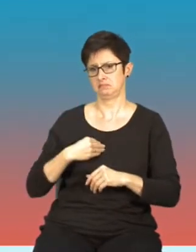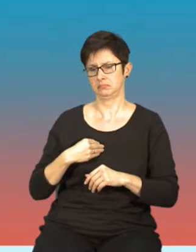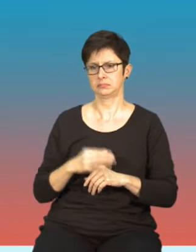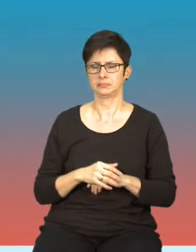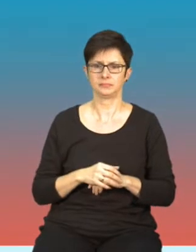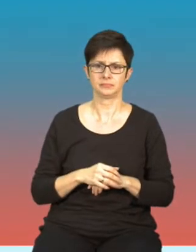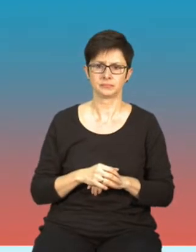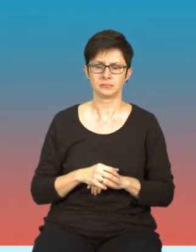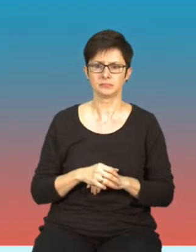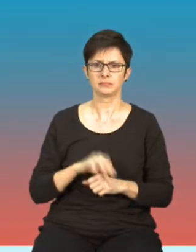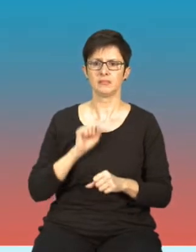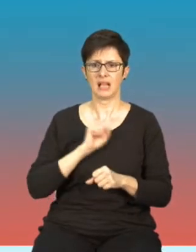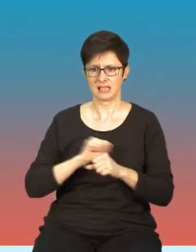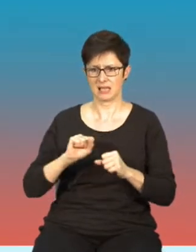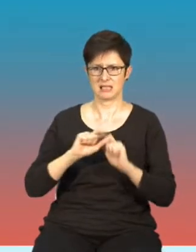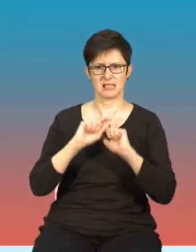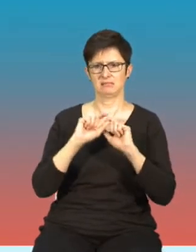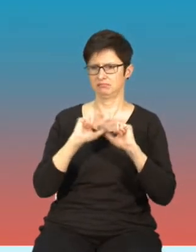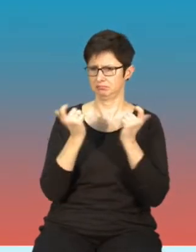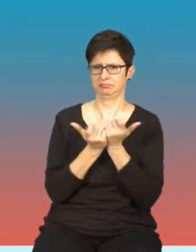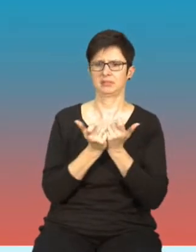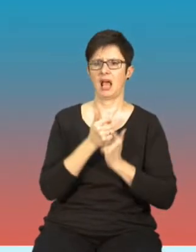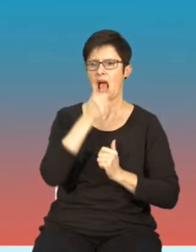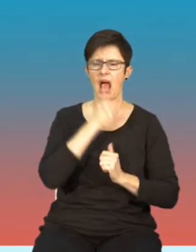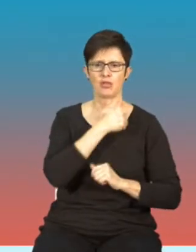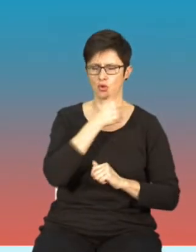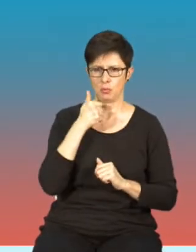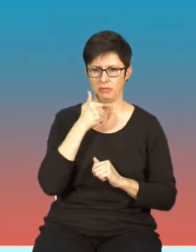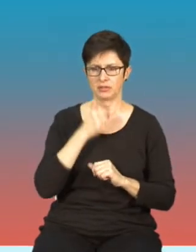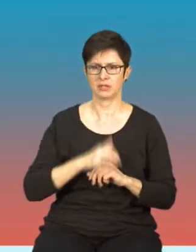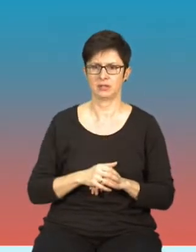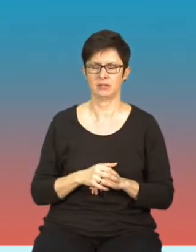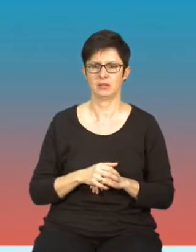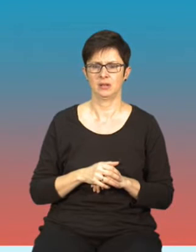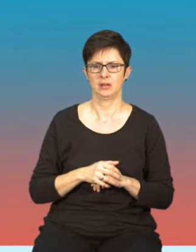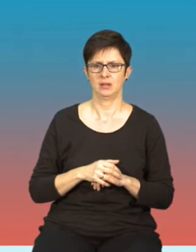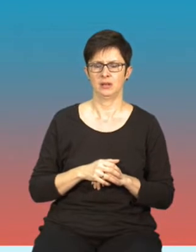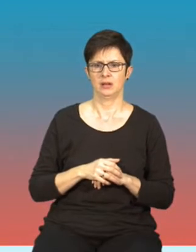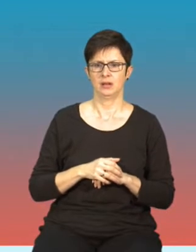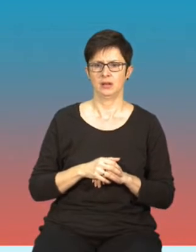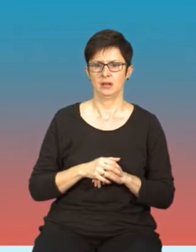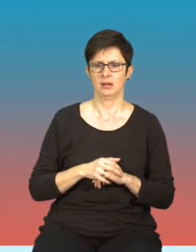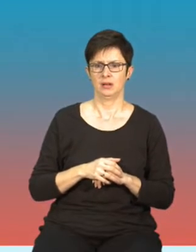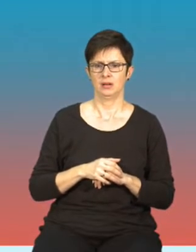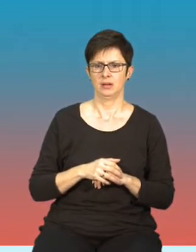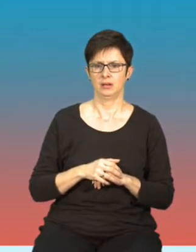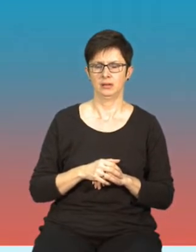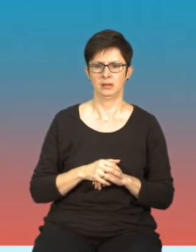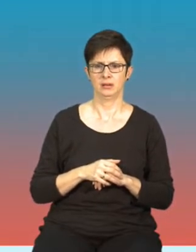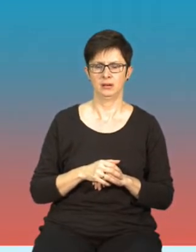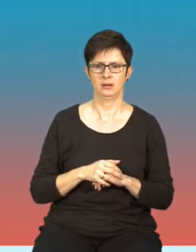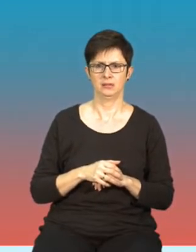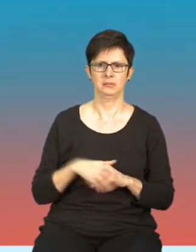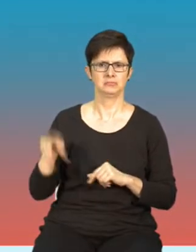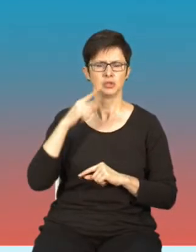jest tutaj pełna anonimowość i opowieści, jakoby informowani byli czy informowane były